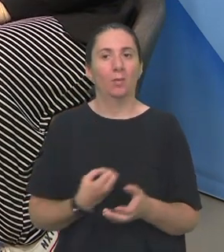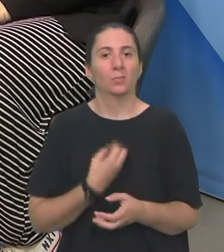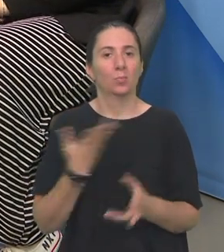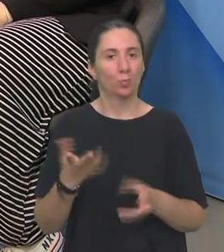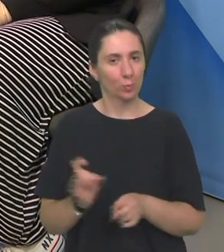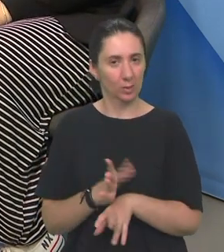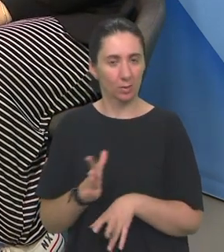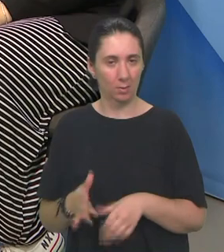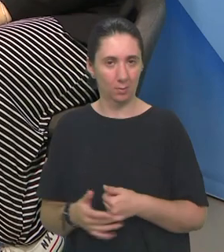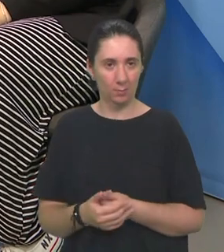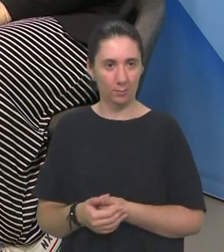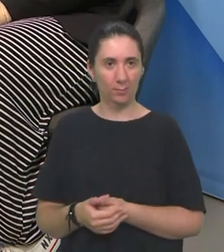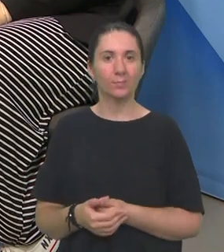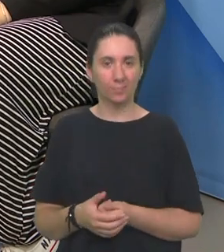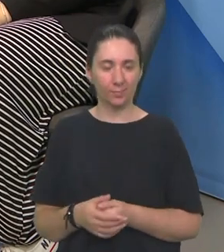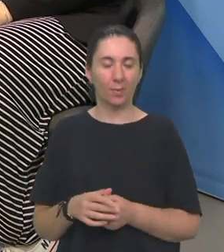ispunjava?